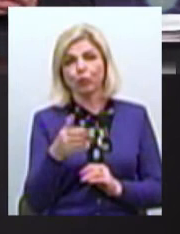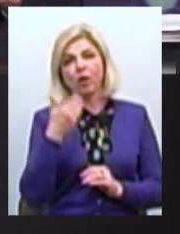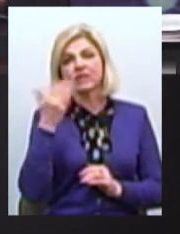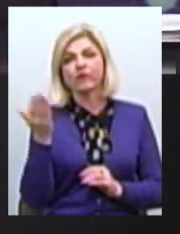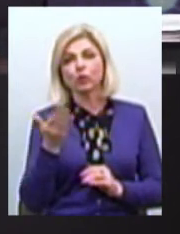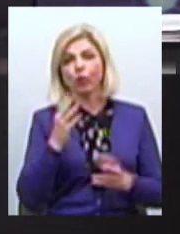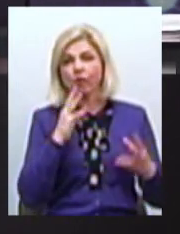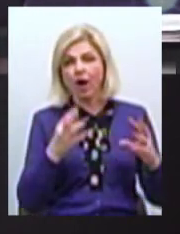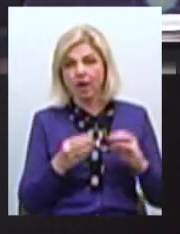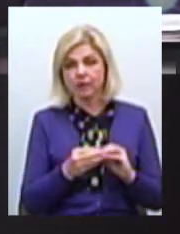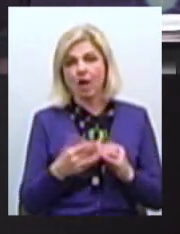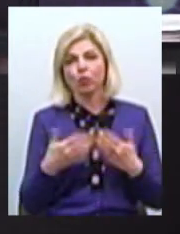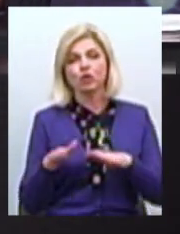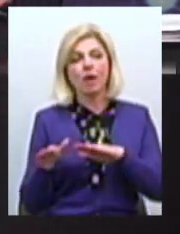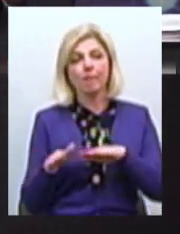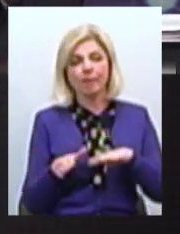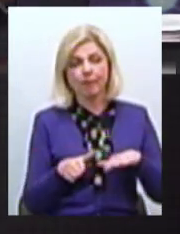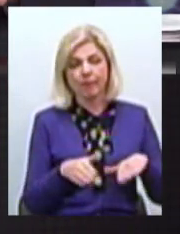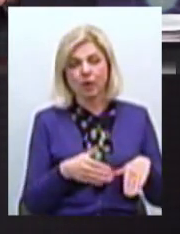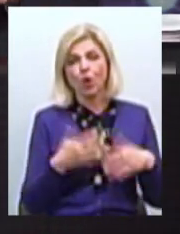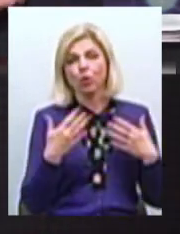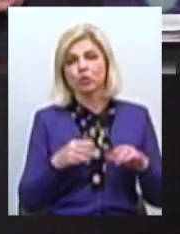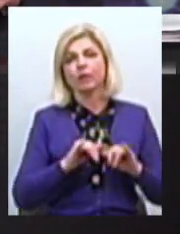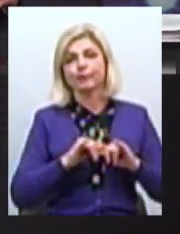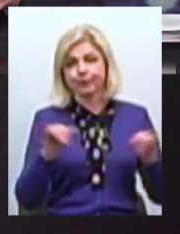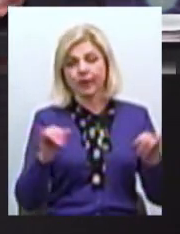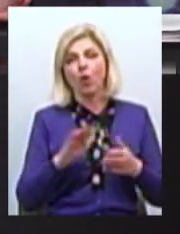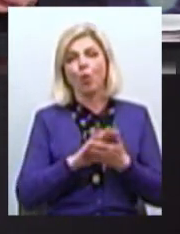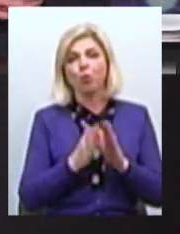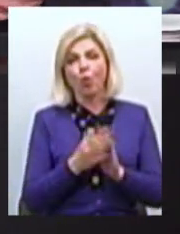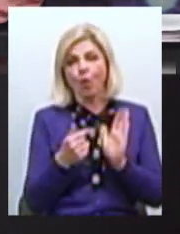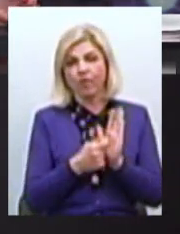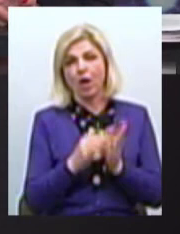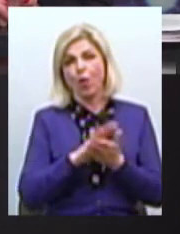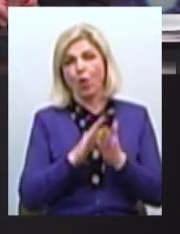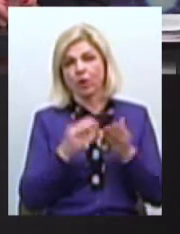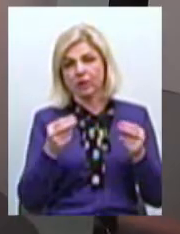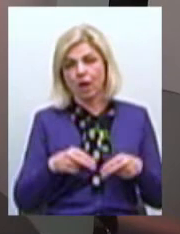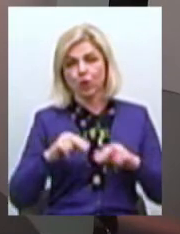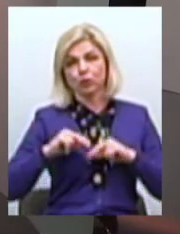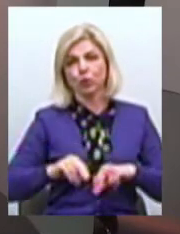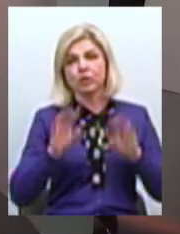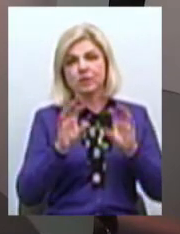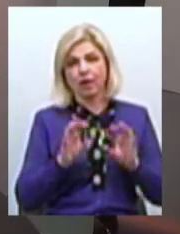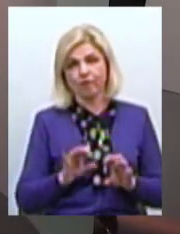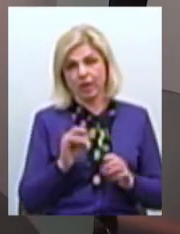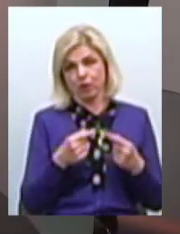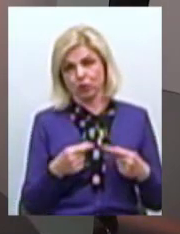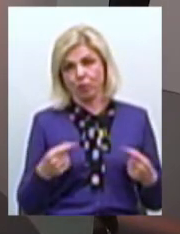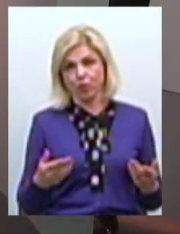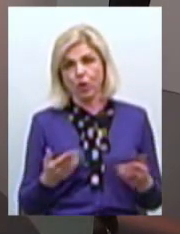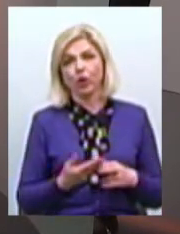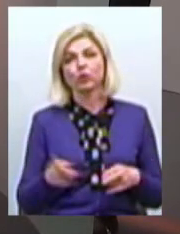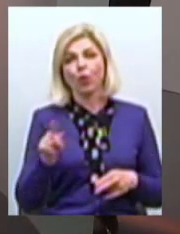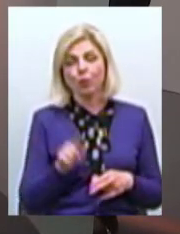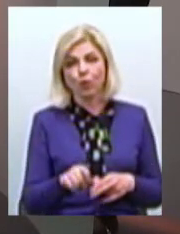розповсюджуються умови контракту, умови трудового законодавства і інші умови Тому